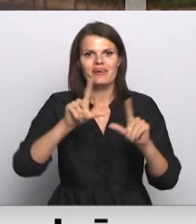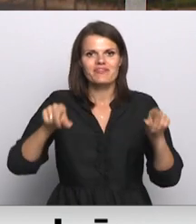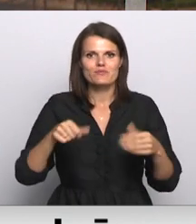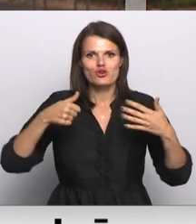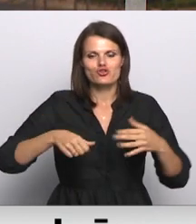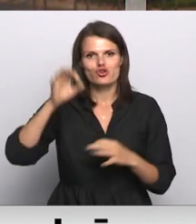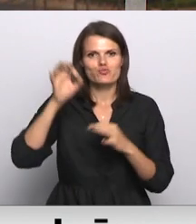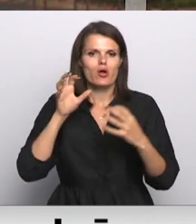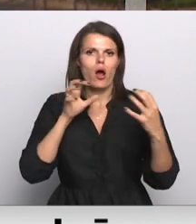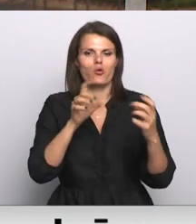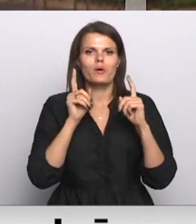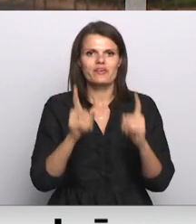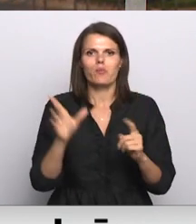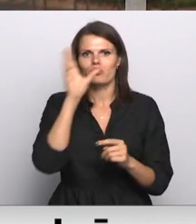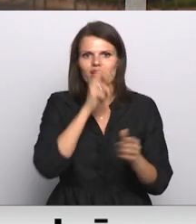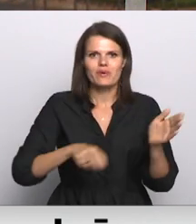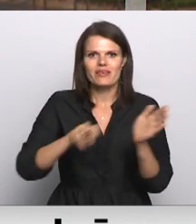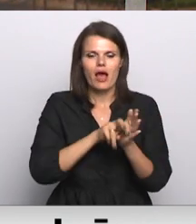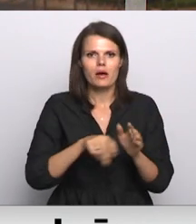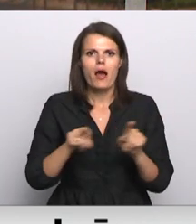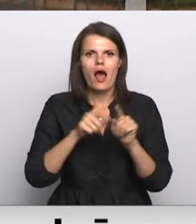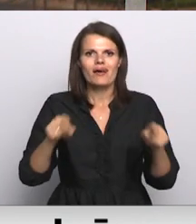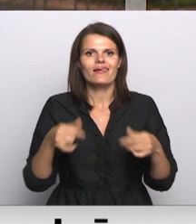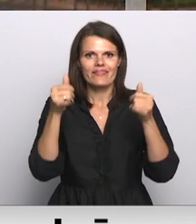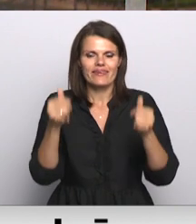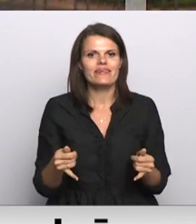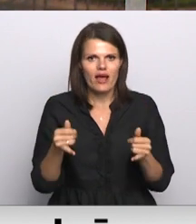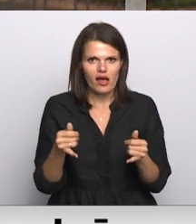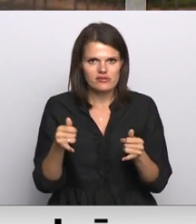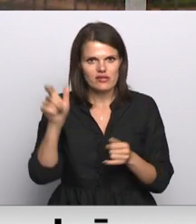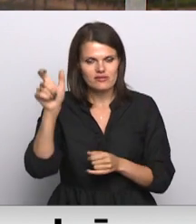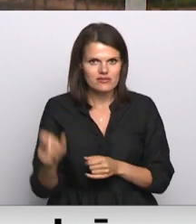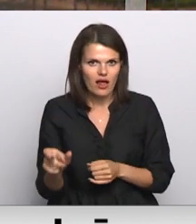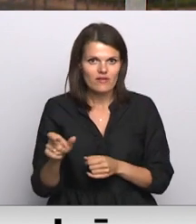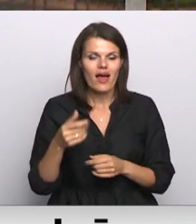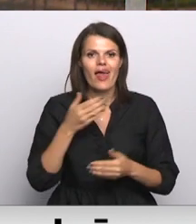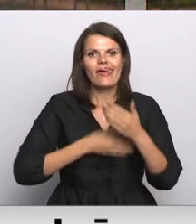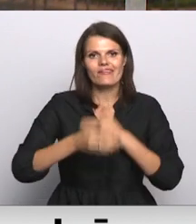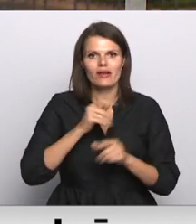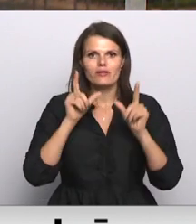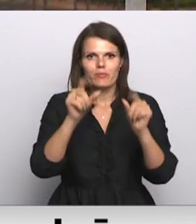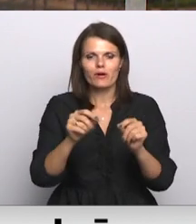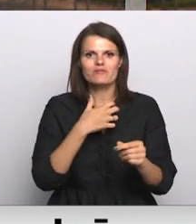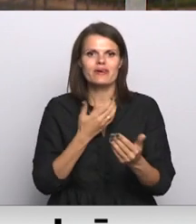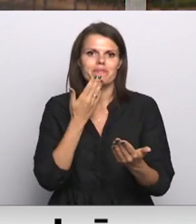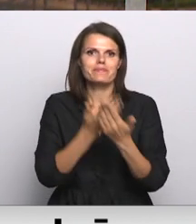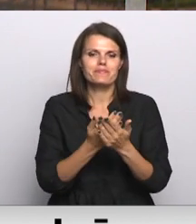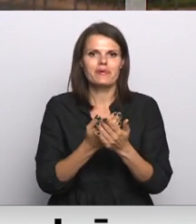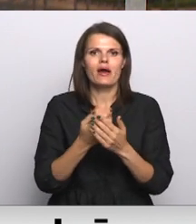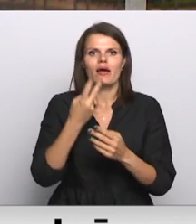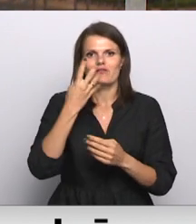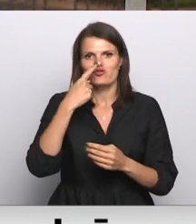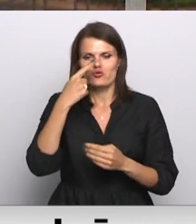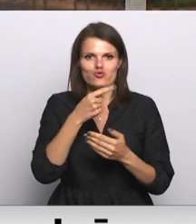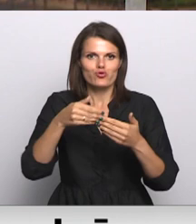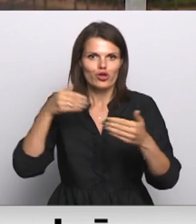% autobusu jābūt iespējai iekāpt arī ratiņkrēslā sēdošam cilvēkam. Un invalīdam braukšana jāpiesaka vismaz diennaktiepriekš.